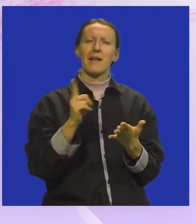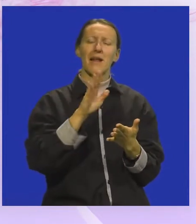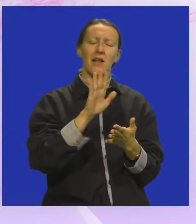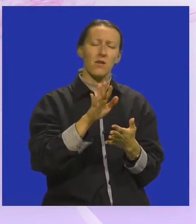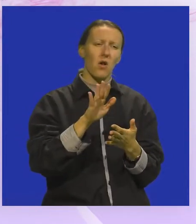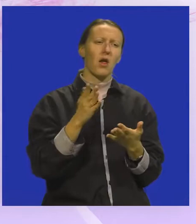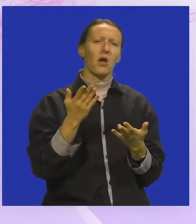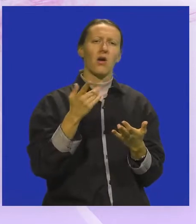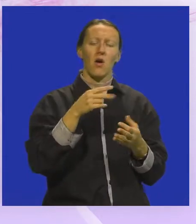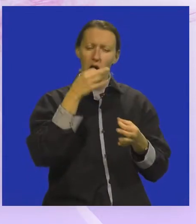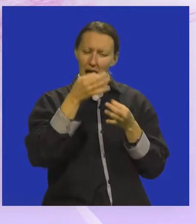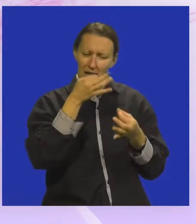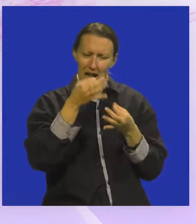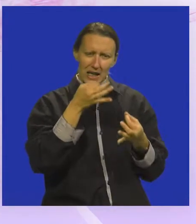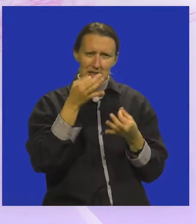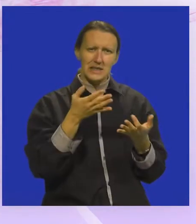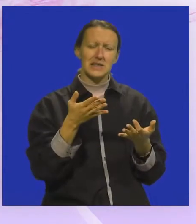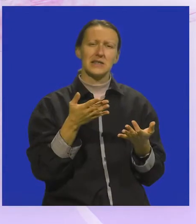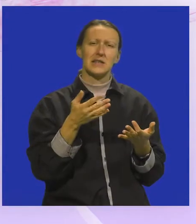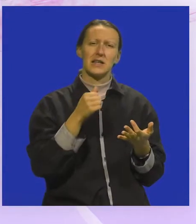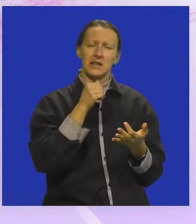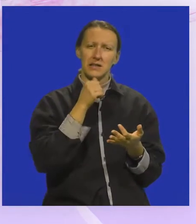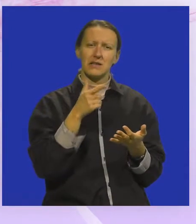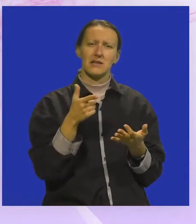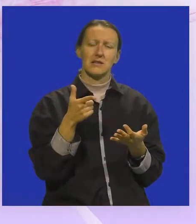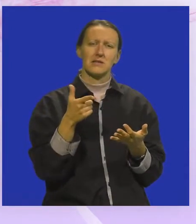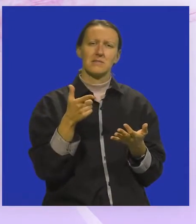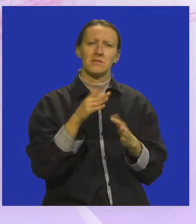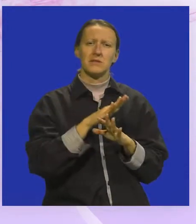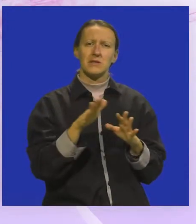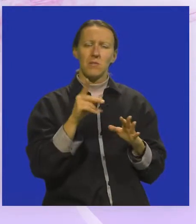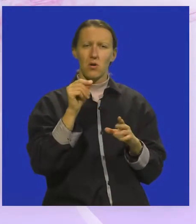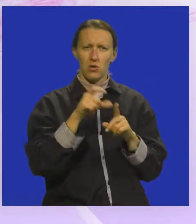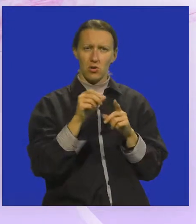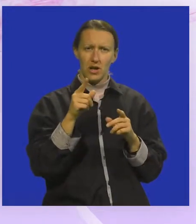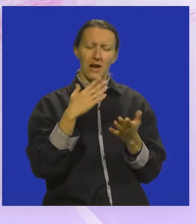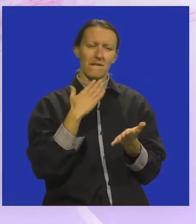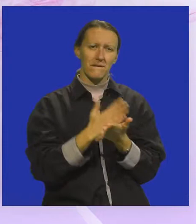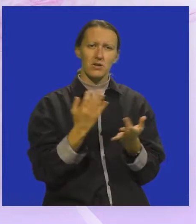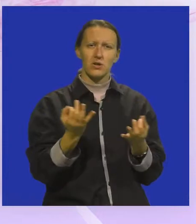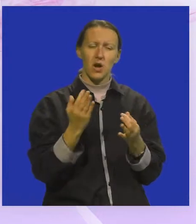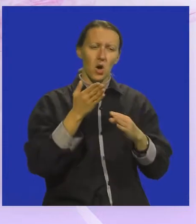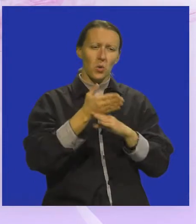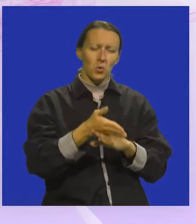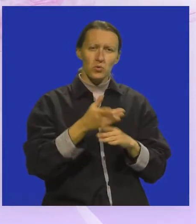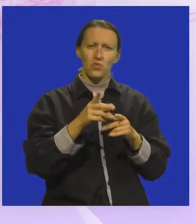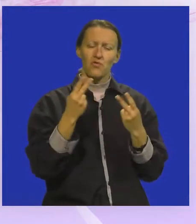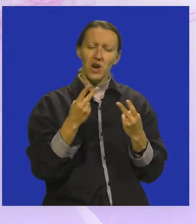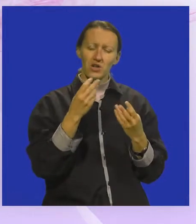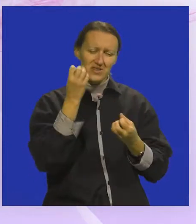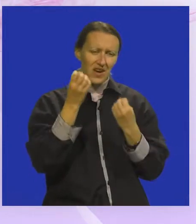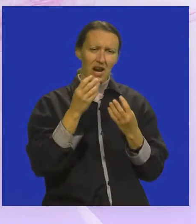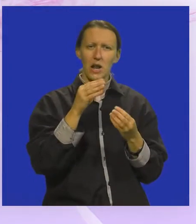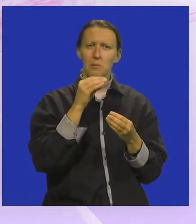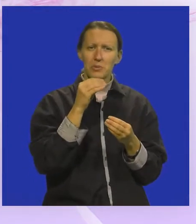toliko analizirati samog Rodarija, već nekako uču srž stvaranja